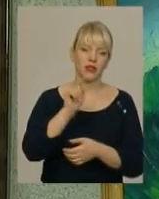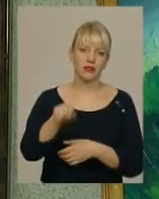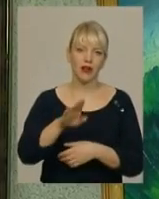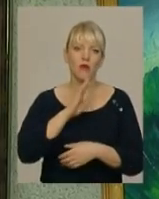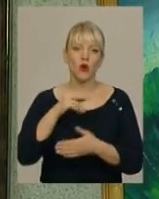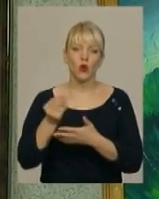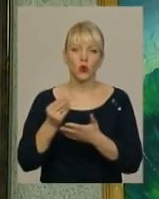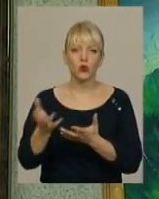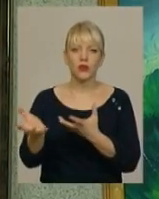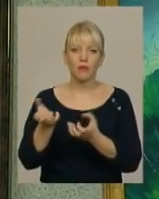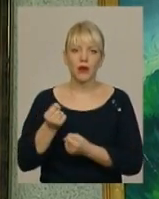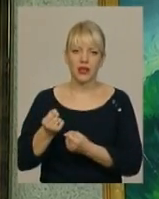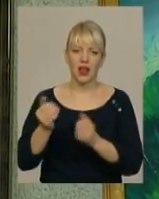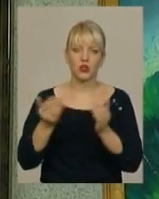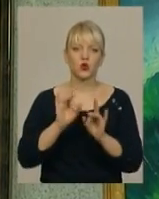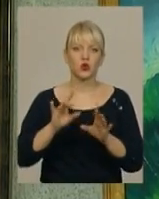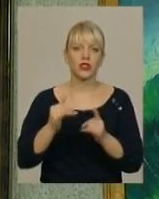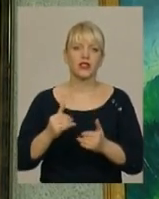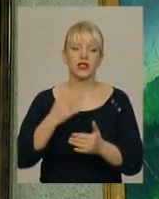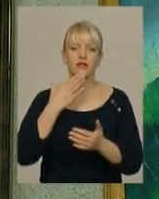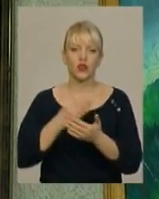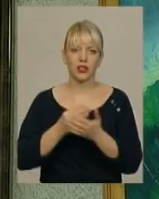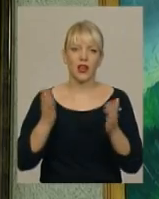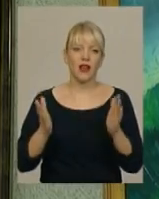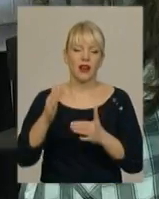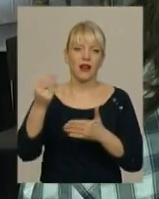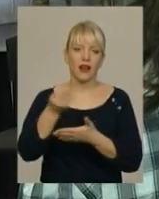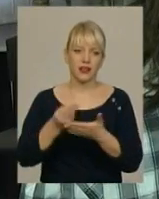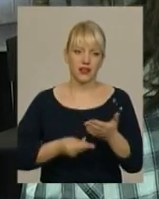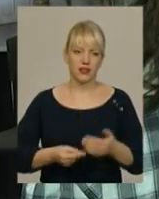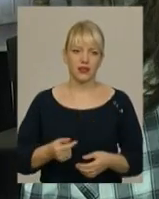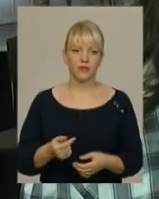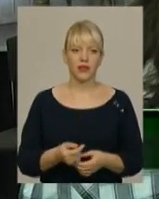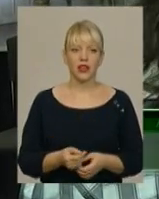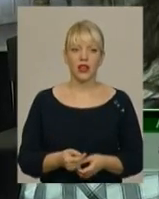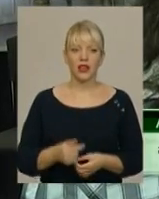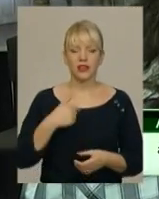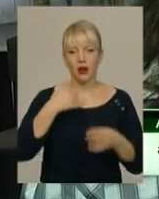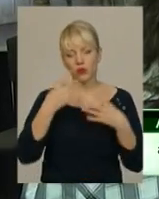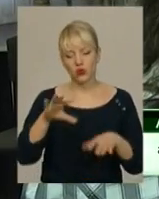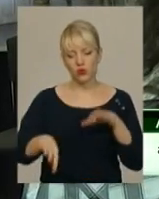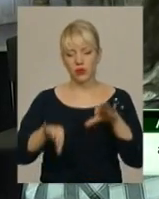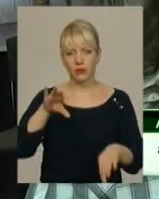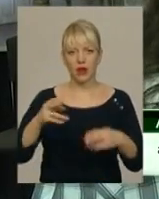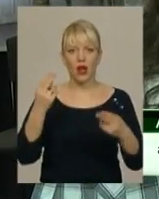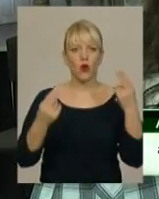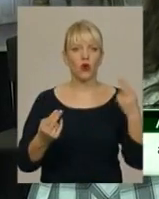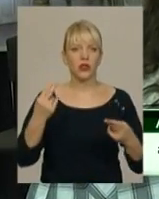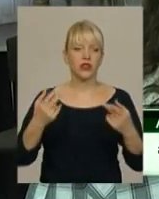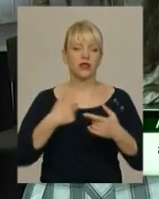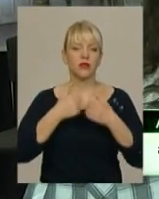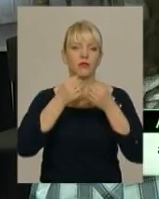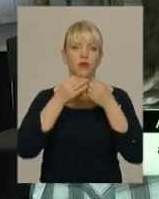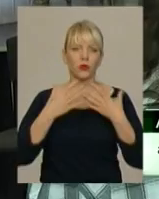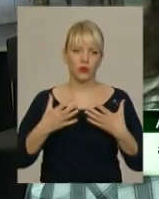черпає сюжет для своїх картин і надає їм власного бачення. Я просто підбираю кольори, які мені хочуть.